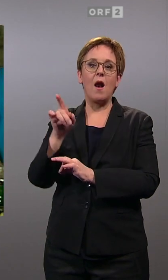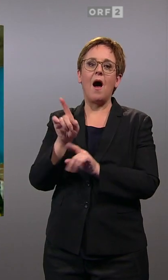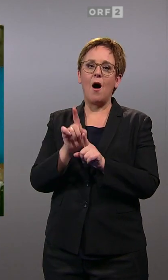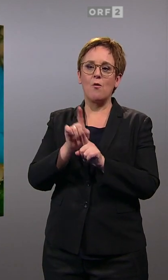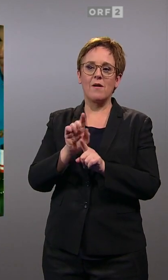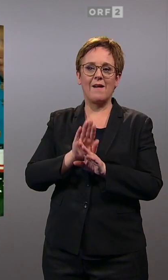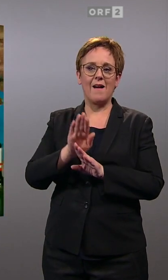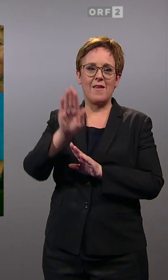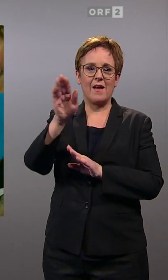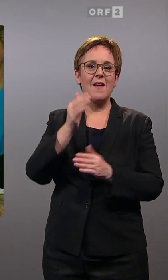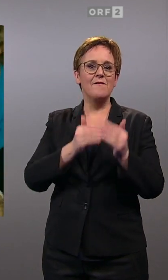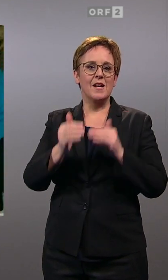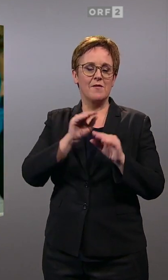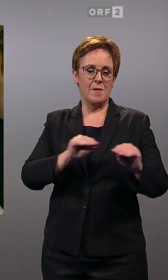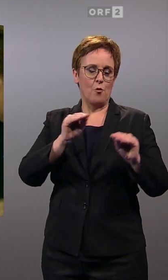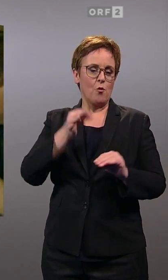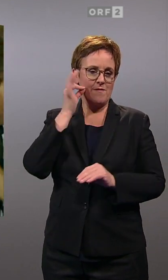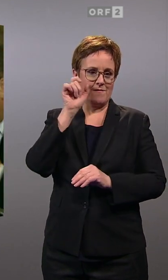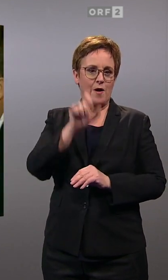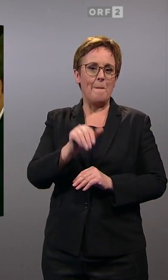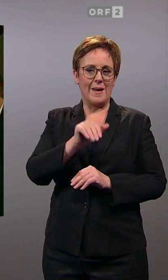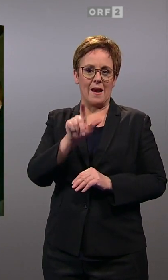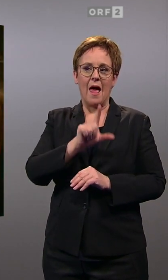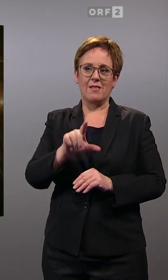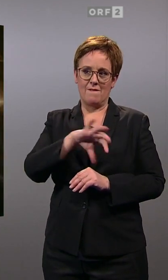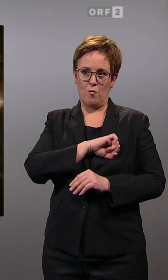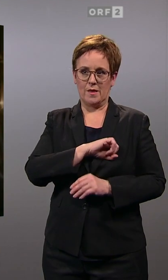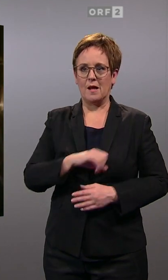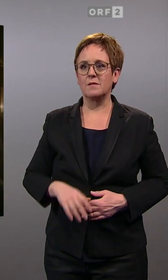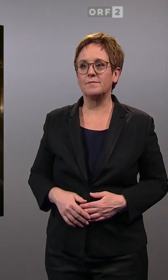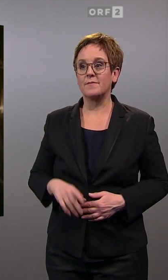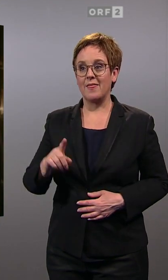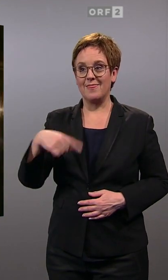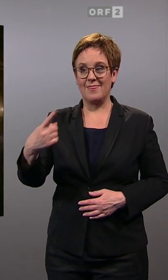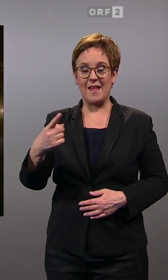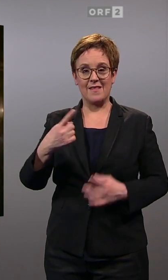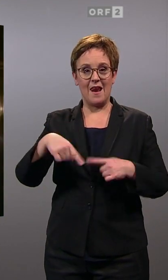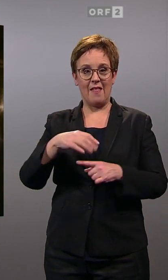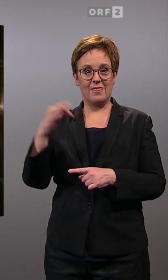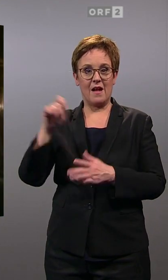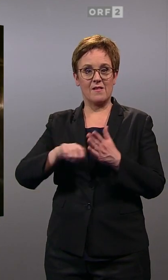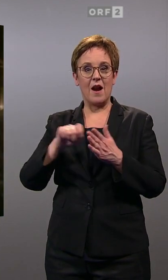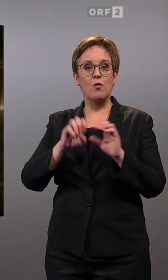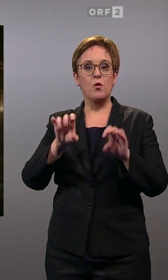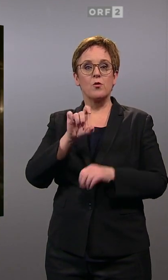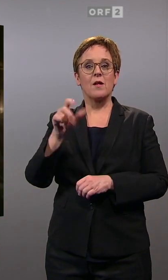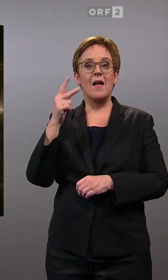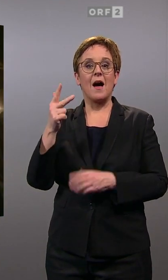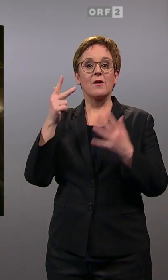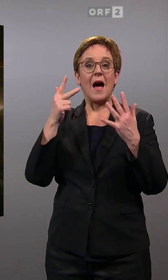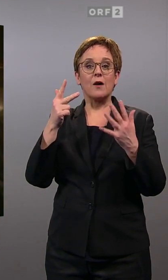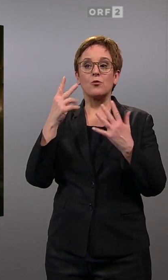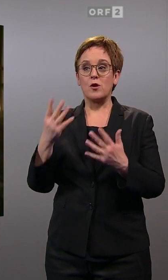Laufbahn der Wirtschaftspädagogin Johanna Mikl-Leitner bezahlt. Bei der nächsten Landtagswahl 1998 ist sie bereits